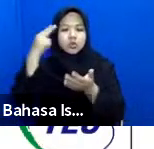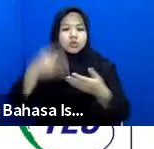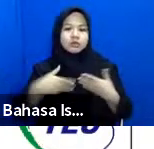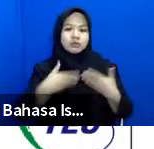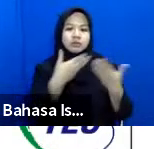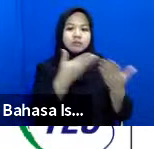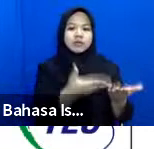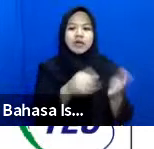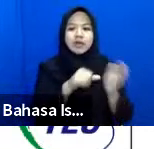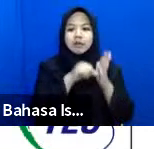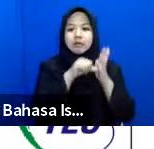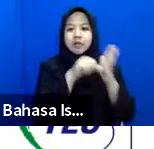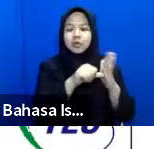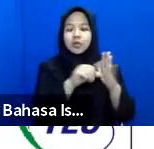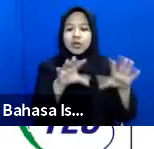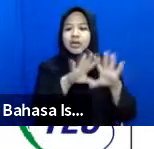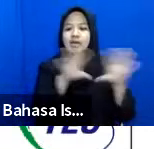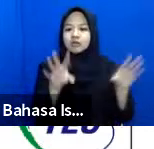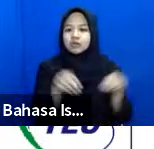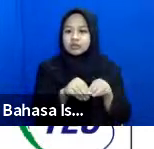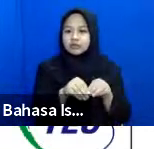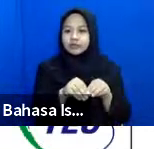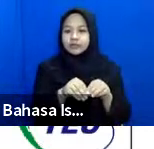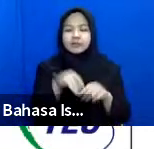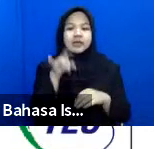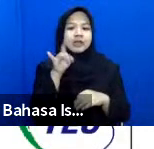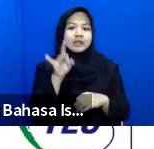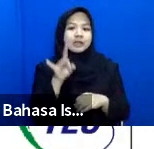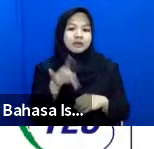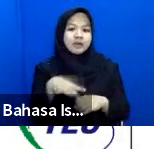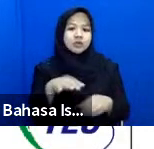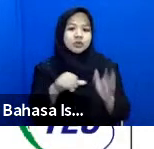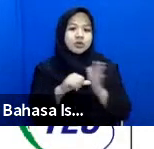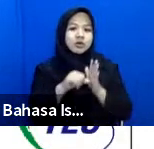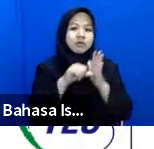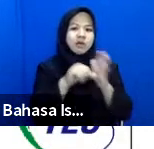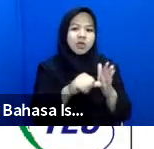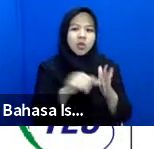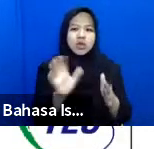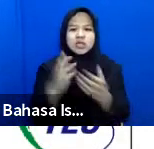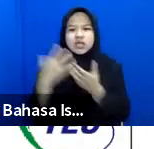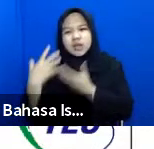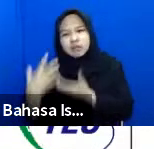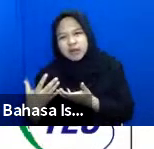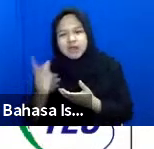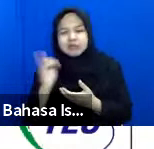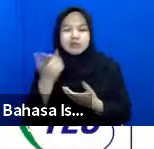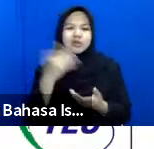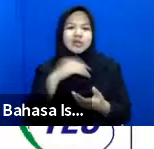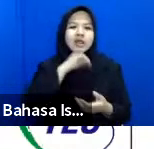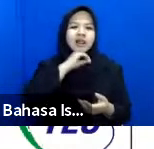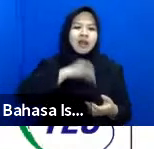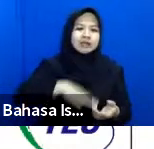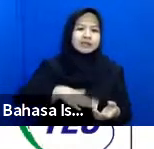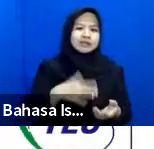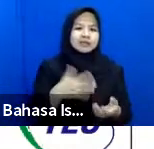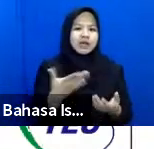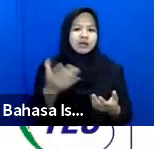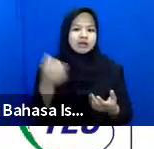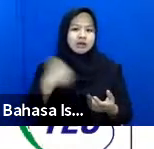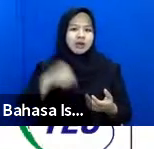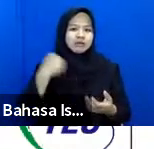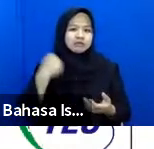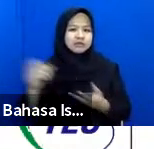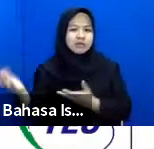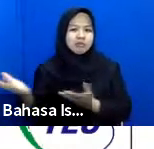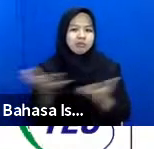bantuan yang lebih inklusif termasuk bantuannya jangan berat-berat karena mungkin lansia juga tidak bisa